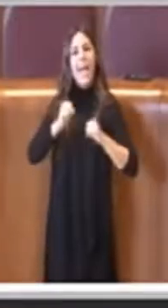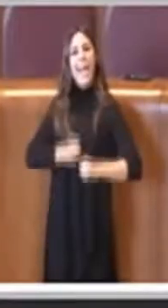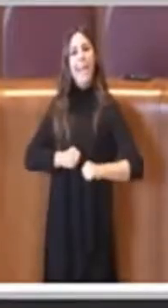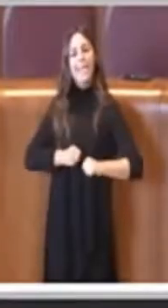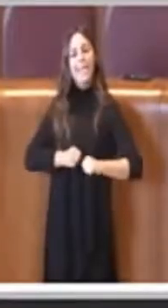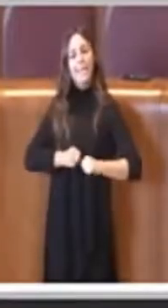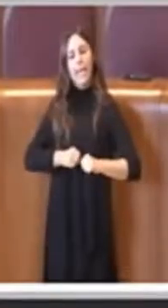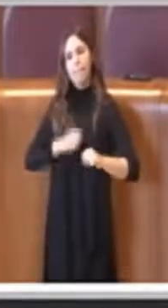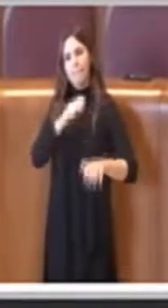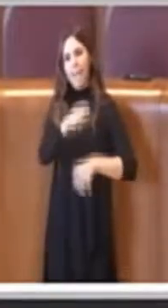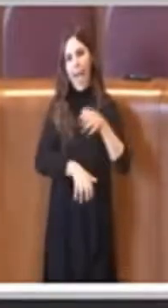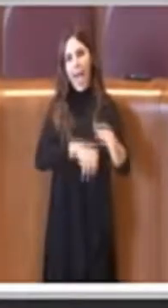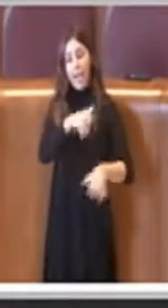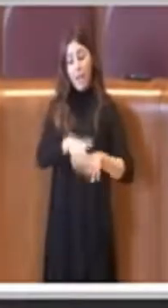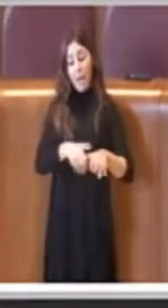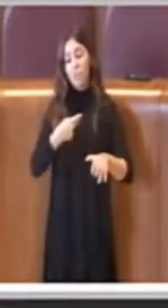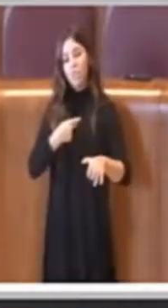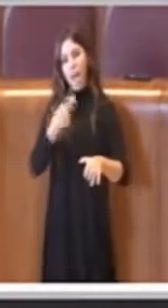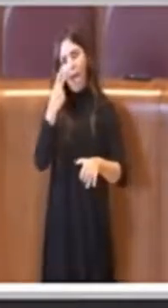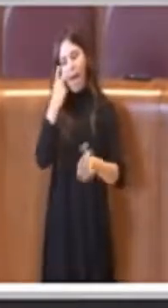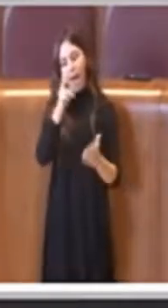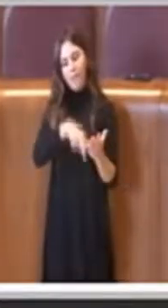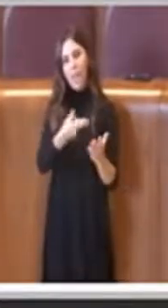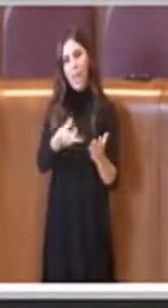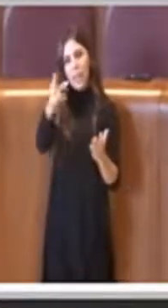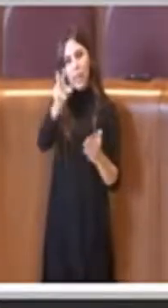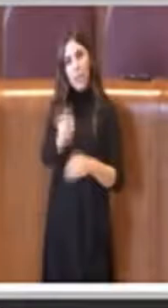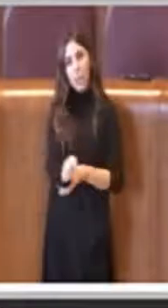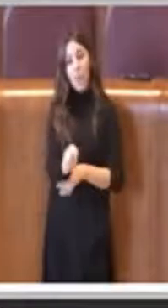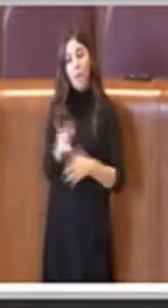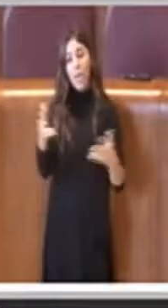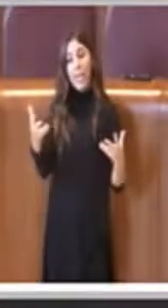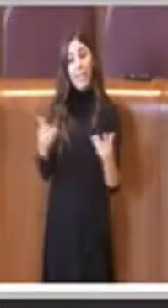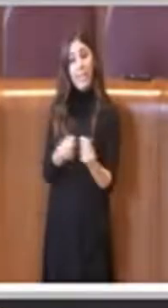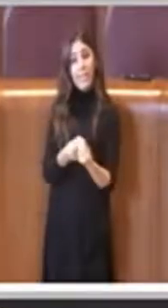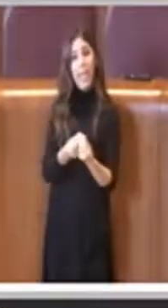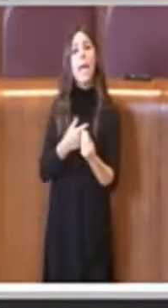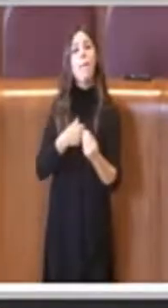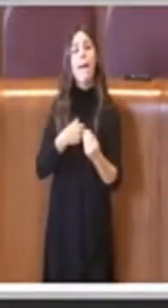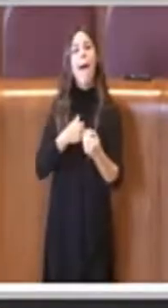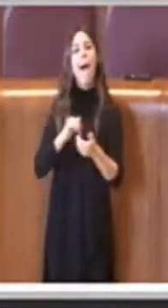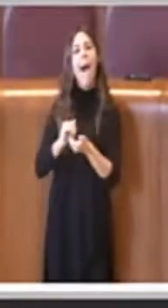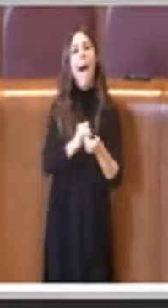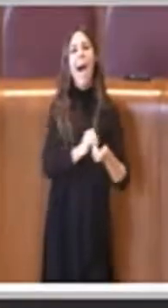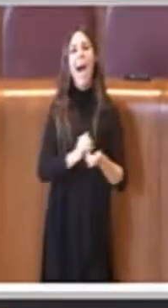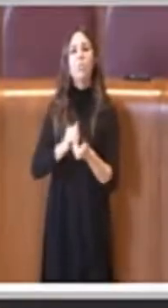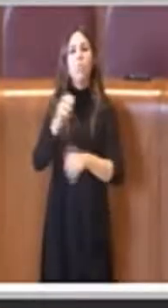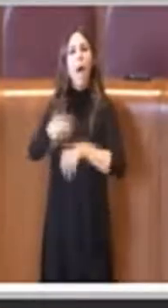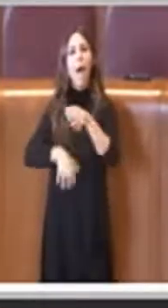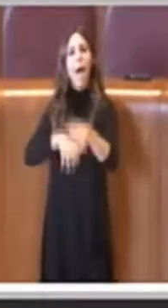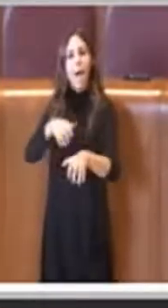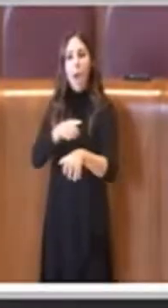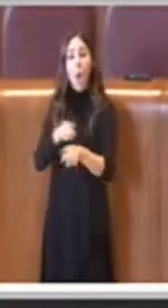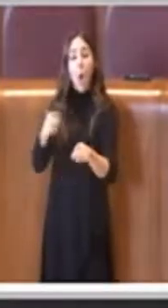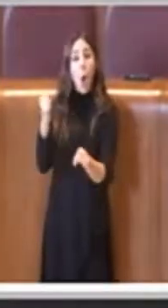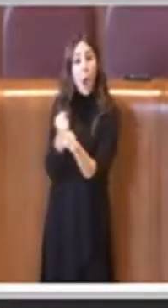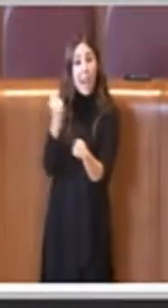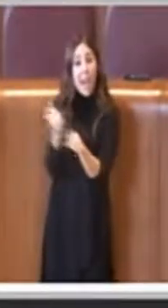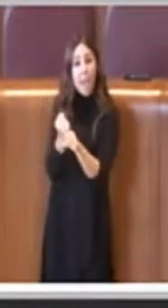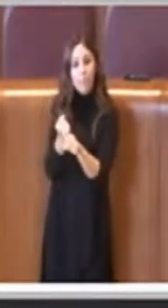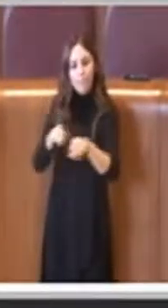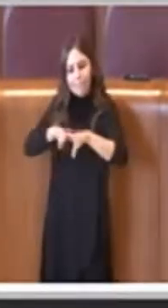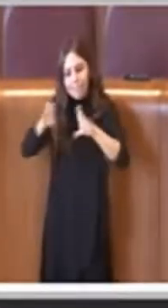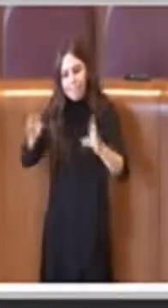da questa amministrazione con tutte quante le associazioni animaliste che hanno lavorato ad un tavolo tecnico